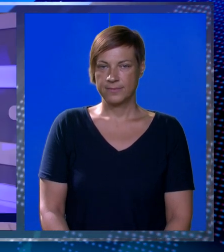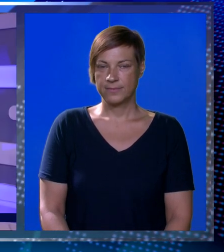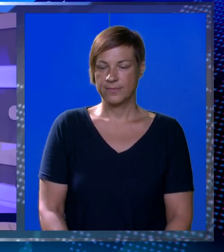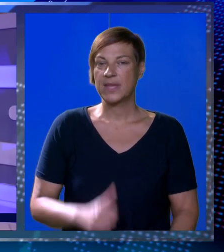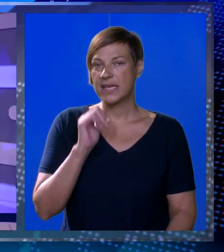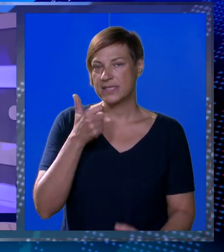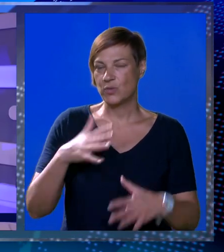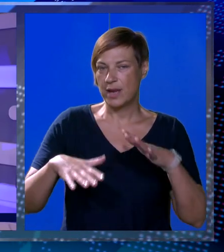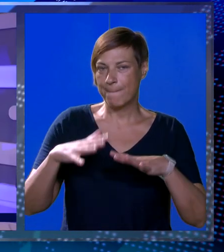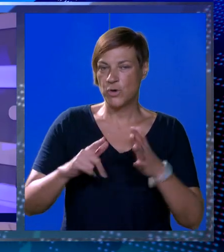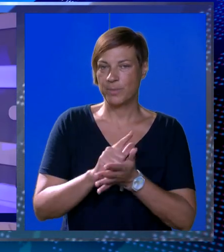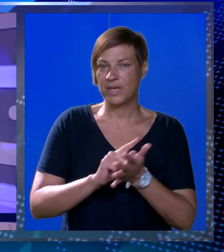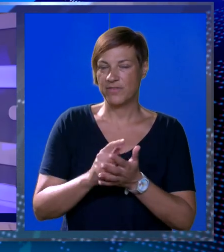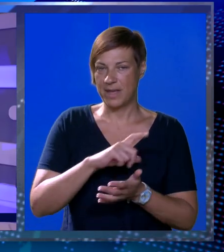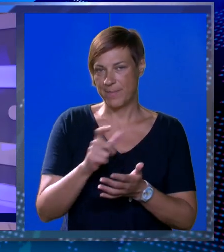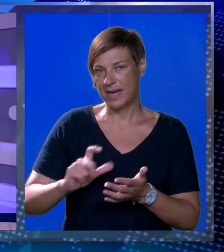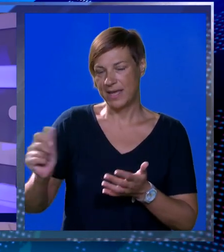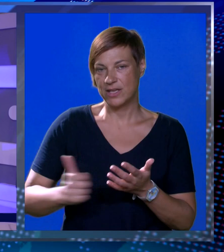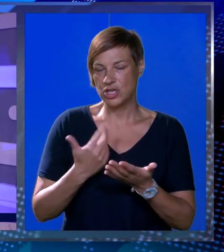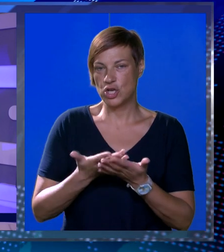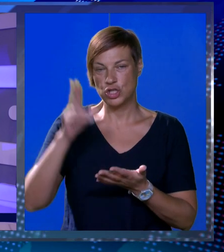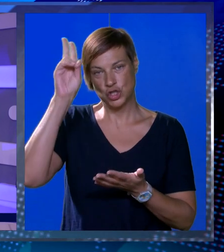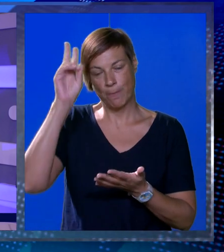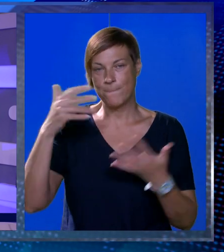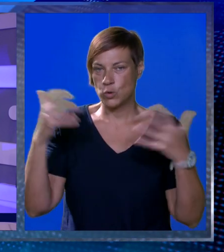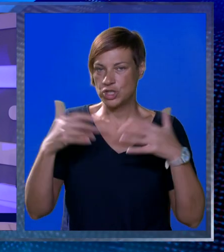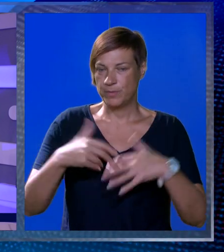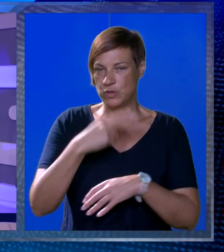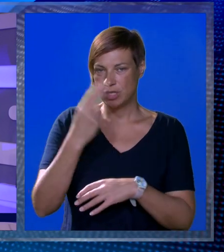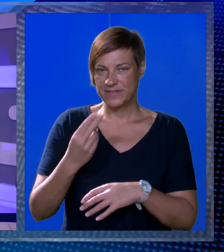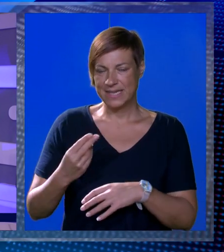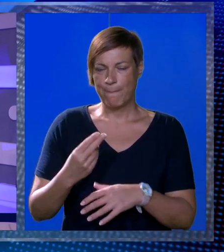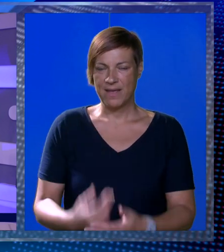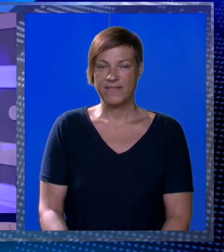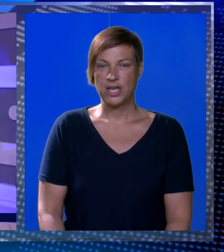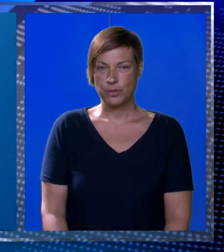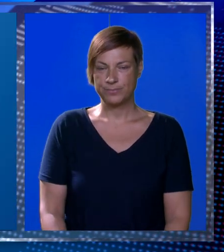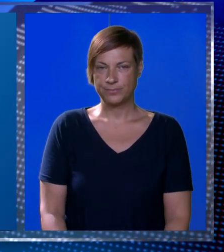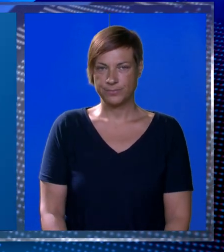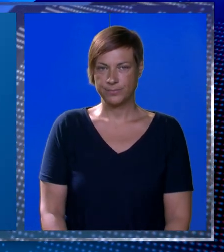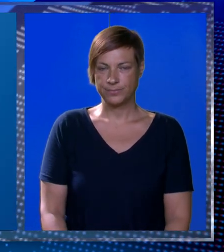i sutra promjenjivo vrijeme na Jadranu su još ponegdje mogući jači pljuskovi s grmljavinom